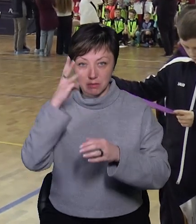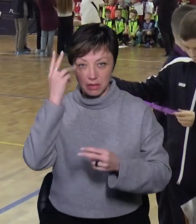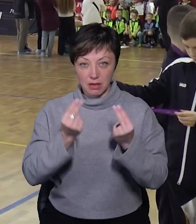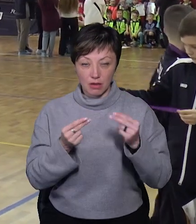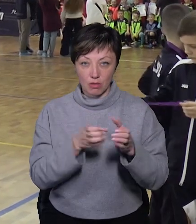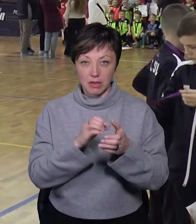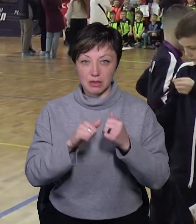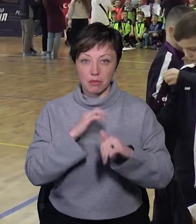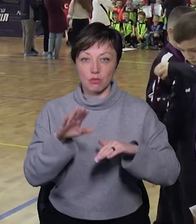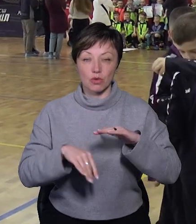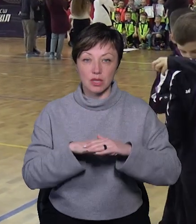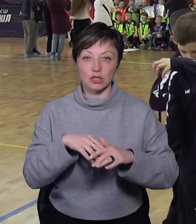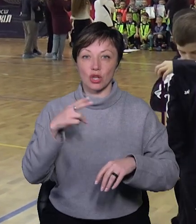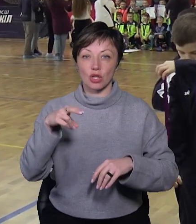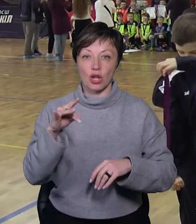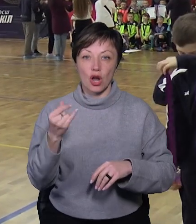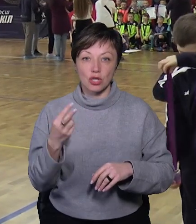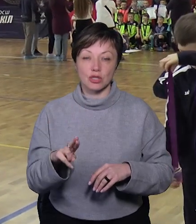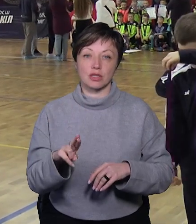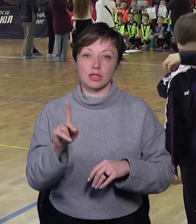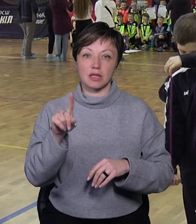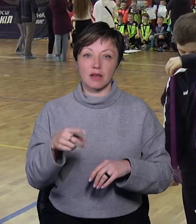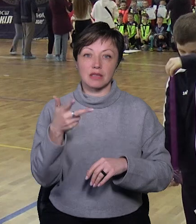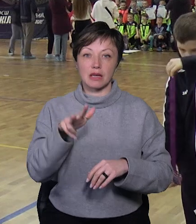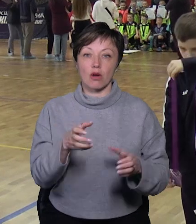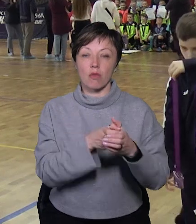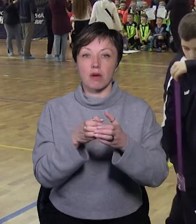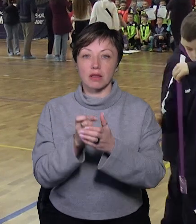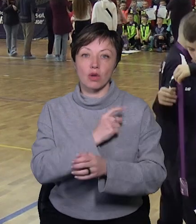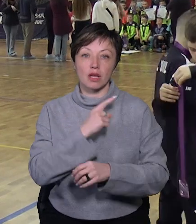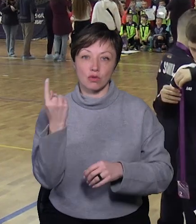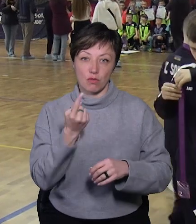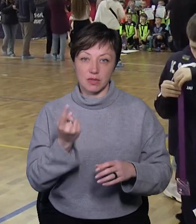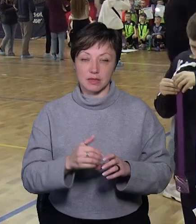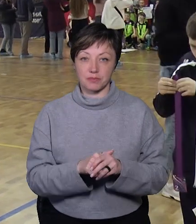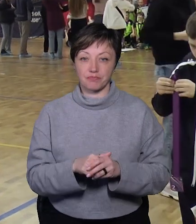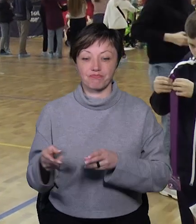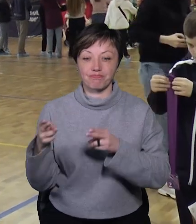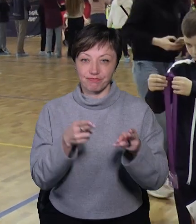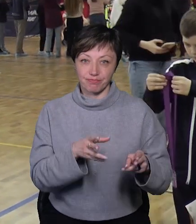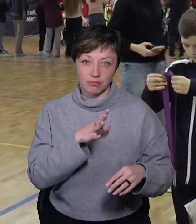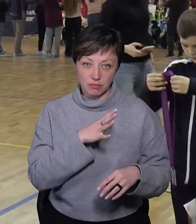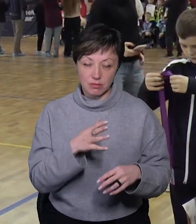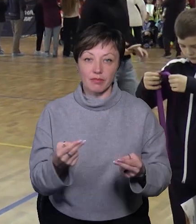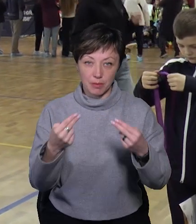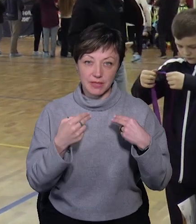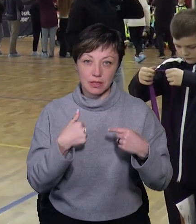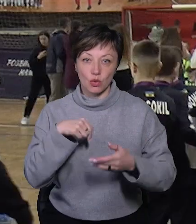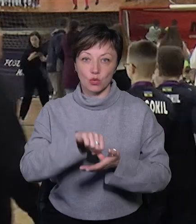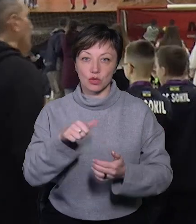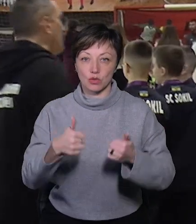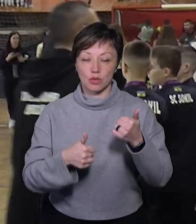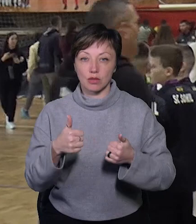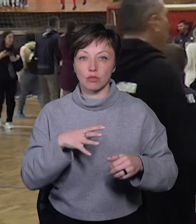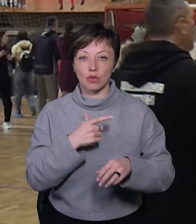команди з Кам'янця, Подільського, з Деражні. І навіть три команди з Одеської області приїздили до нас для участі у турбірах.